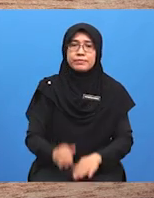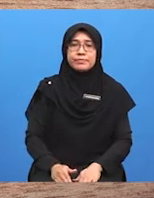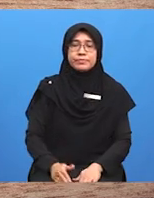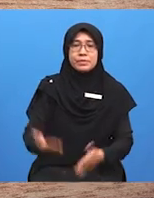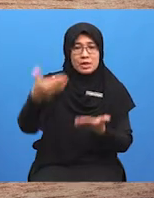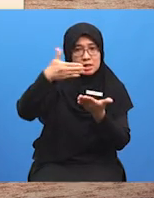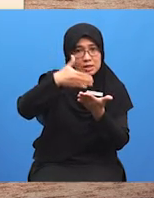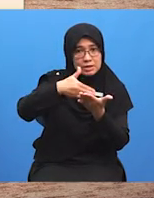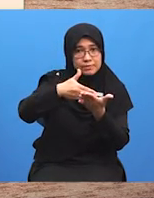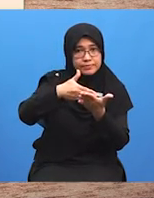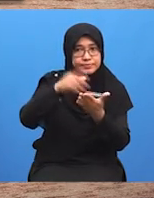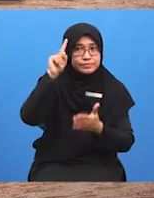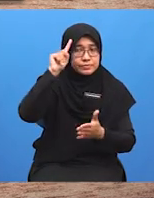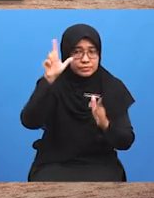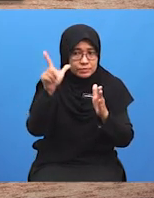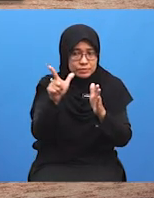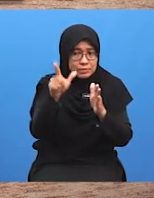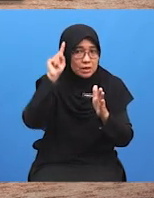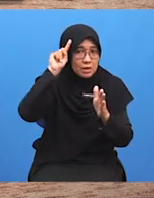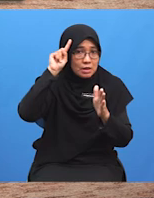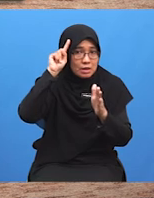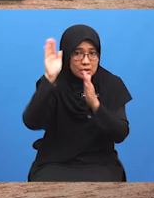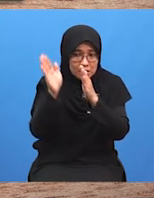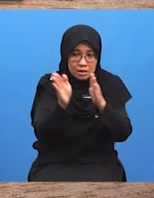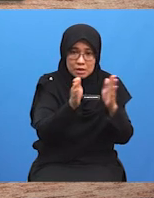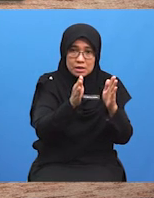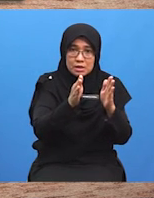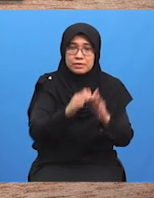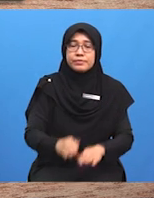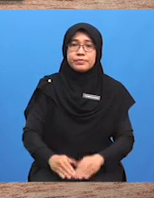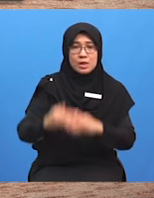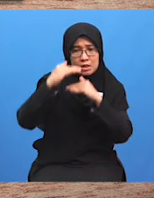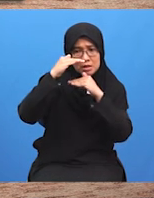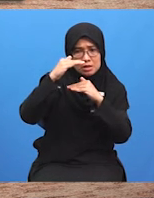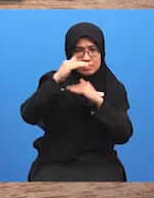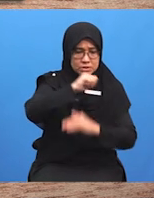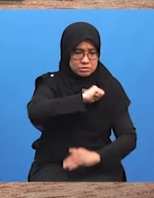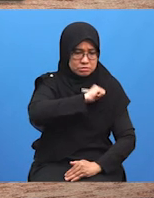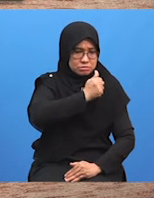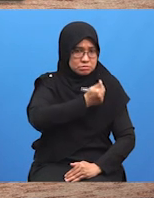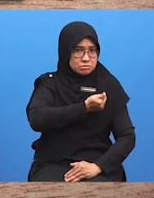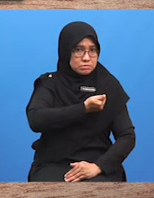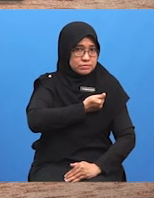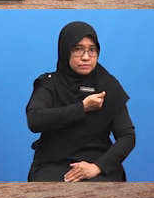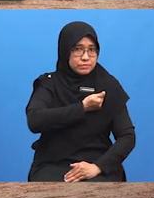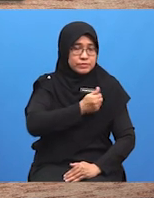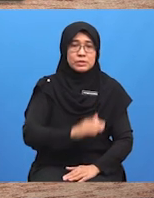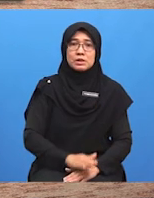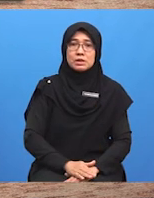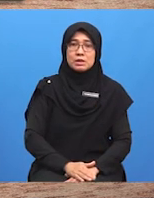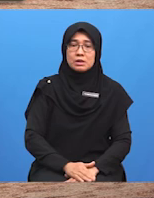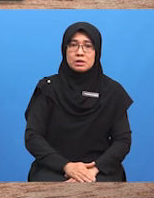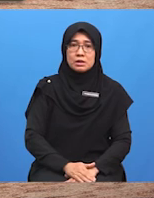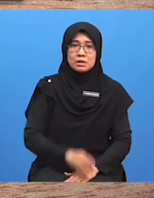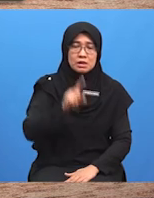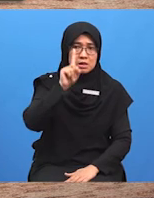dan taktik perundingan adalah limited authority Limited authority merupakan taktik satu pihak